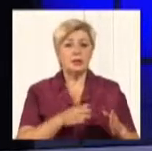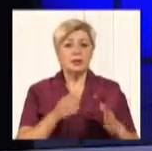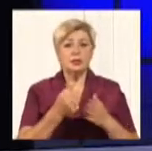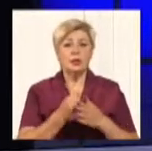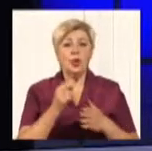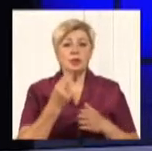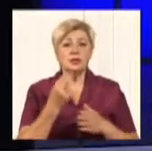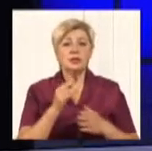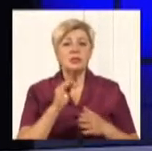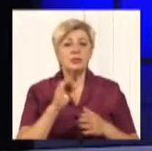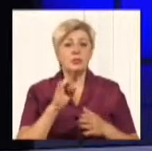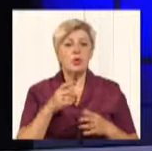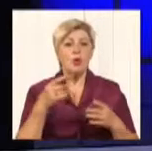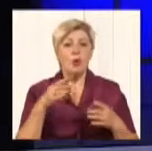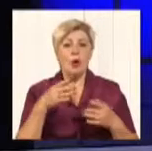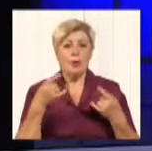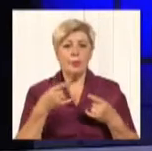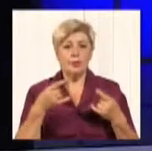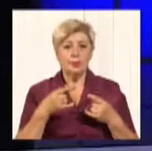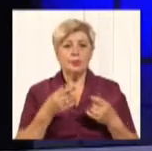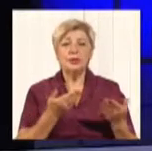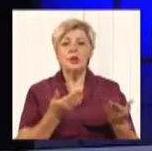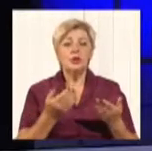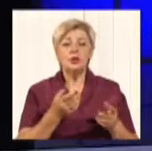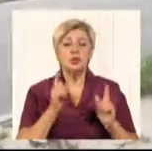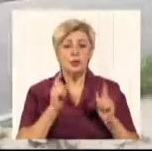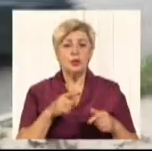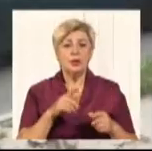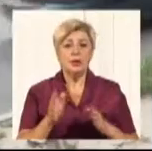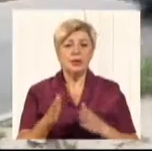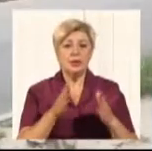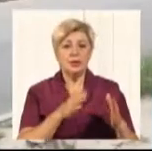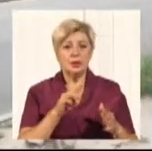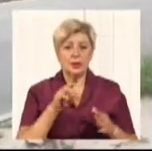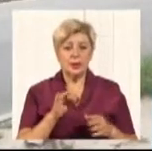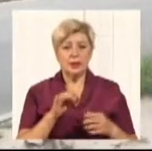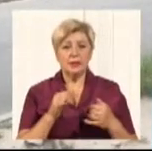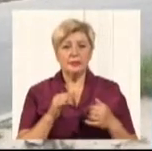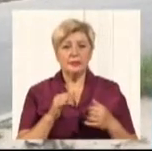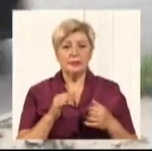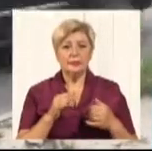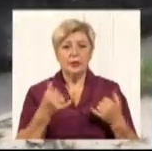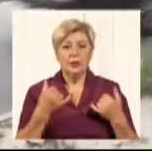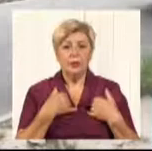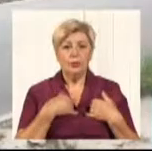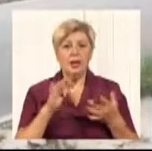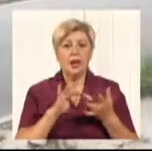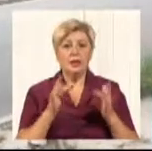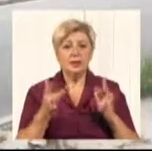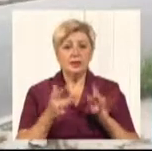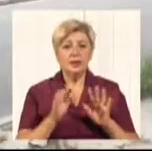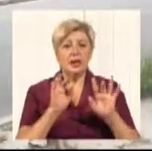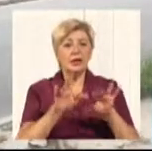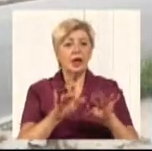вони про це думають і чи згодні перейти? У мене інтернет, комп